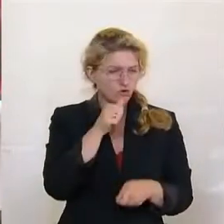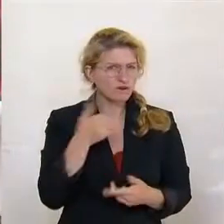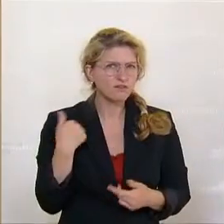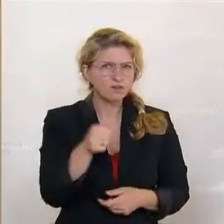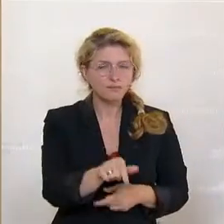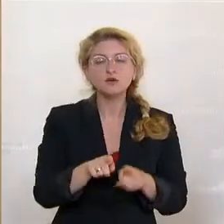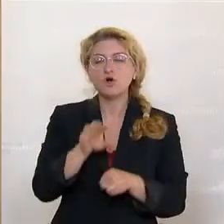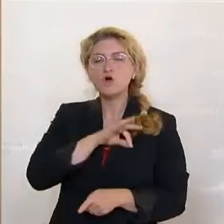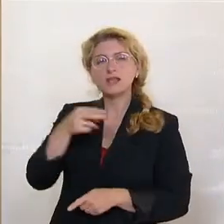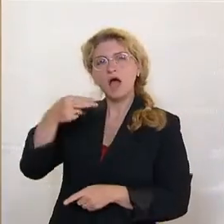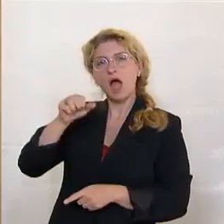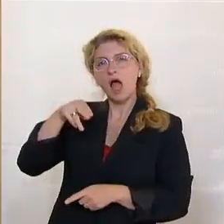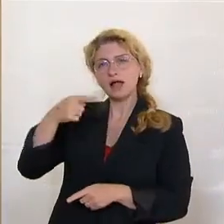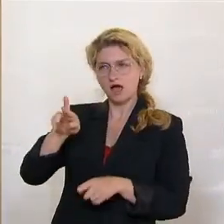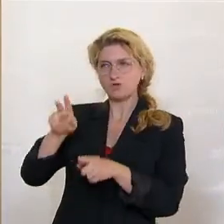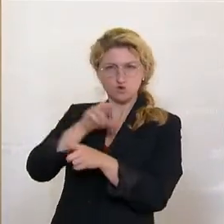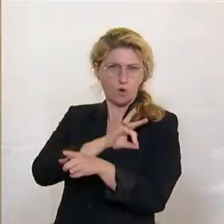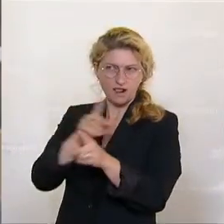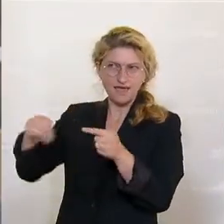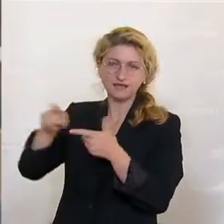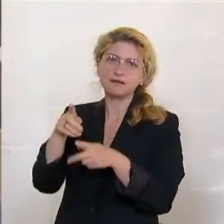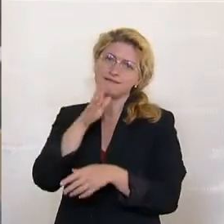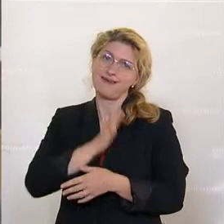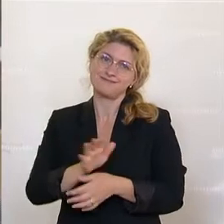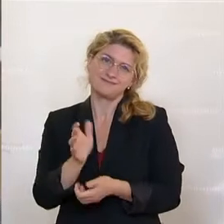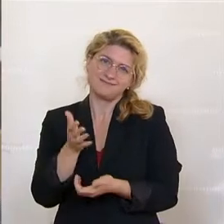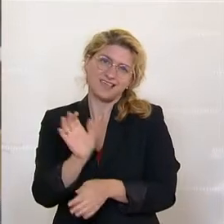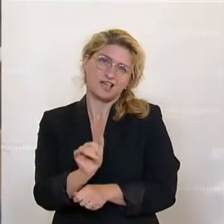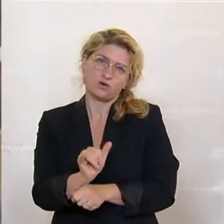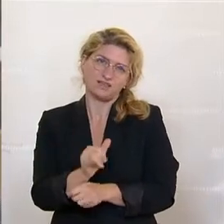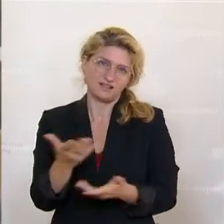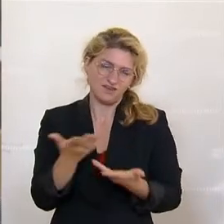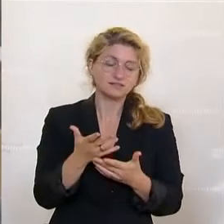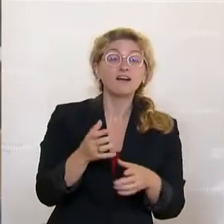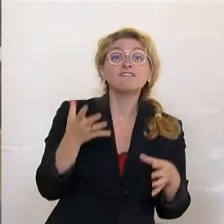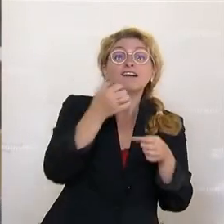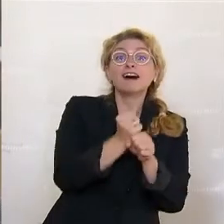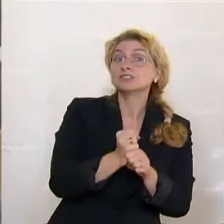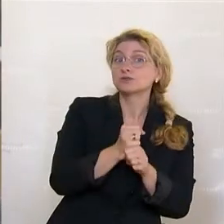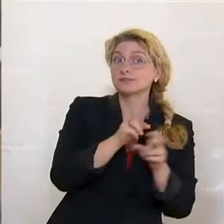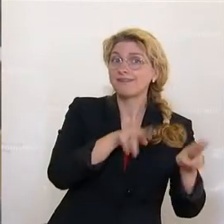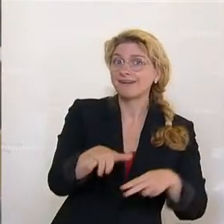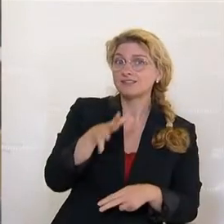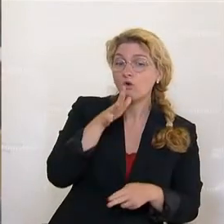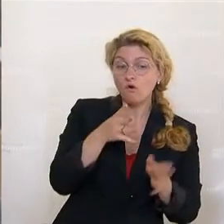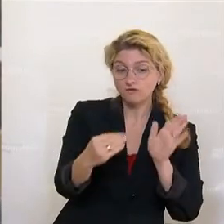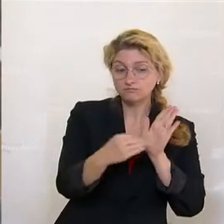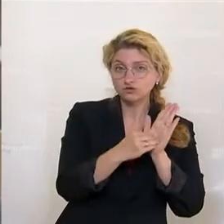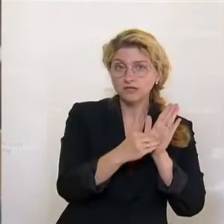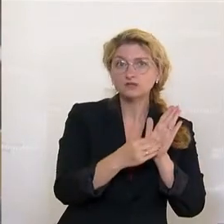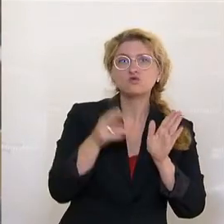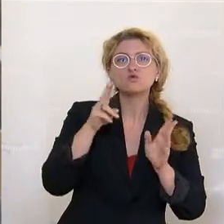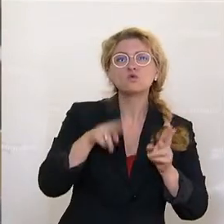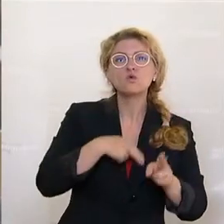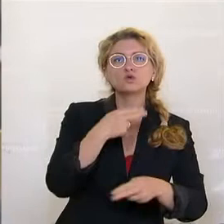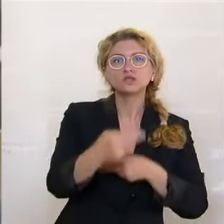ÖVP sehr gerne, hat in seine Erkenntnis hineingeschrieben, der Untersuchungsausschuss ist zur Gänze rechtlich